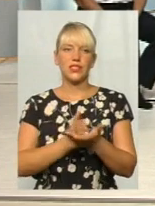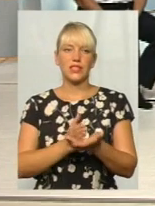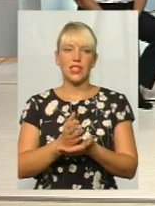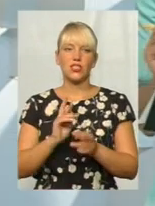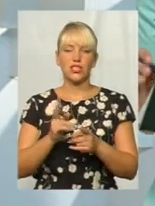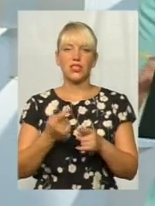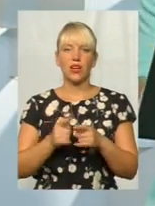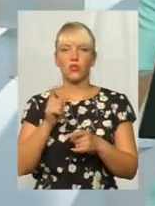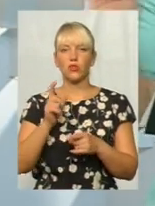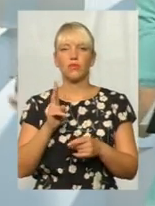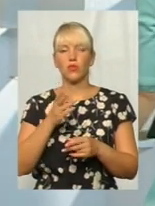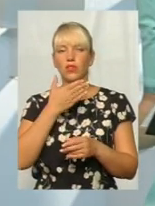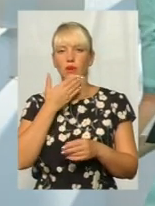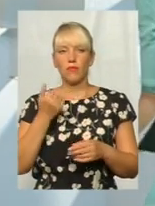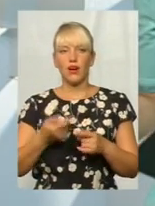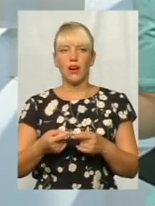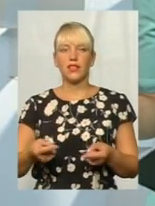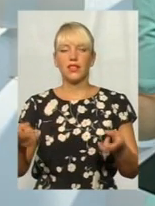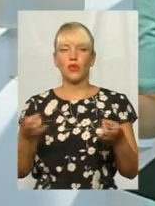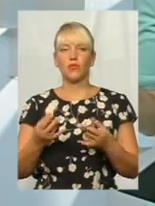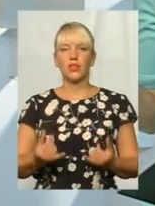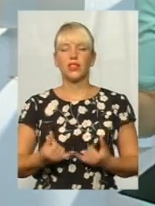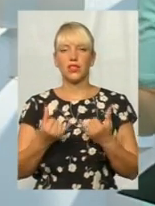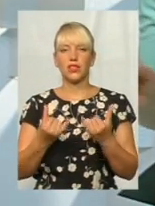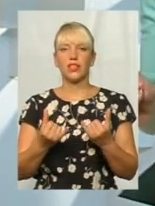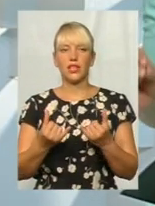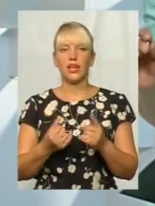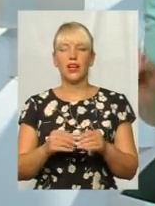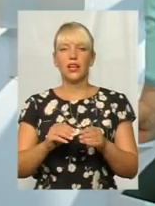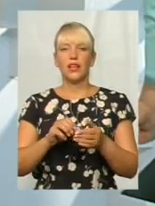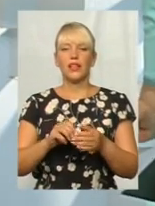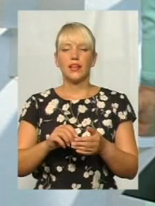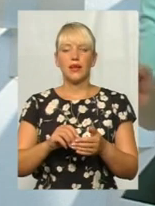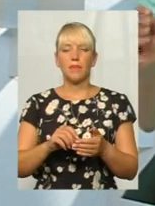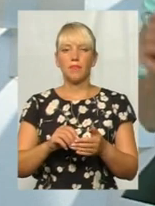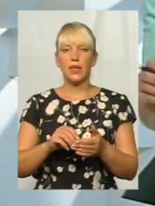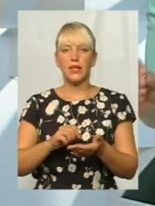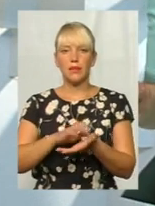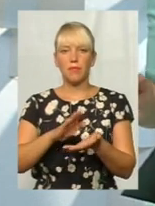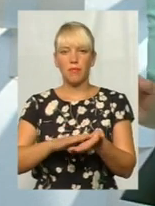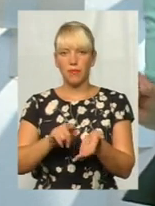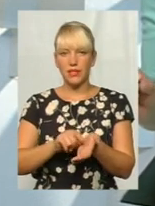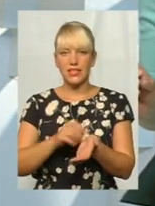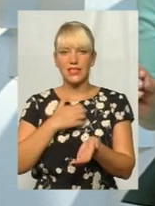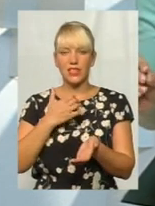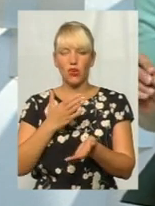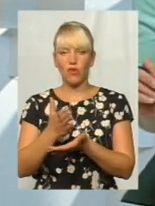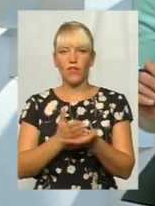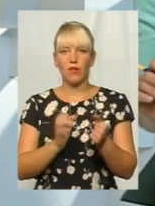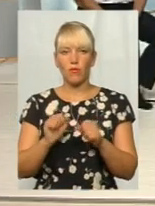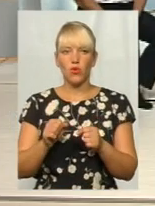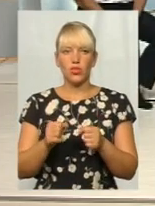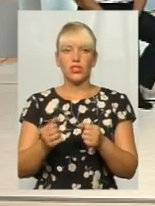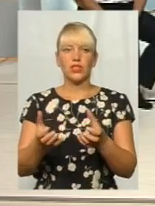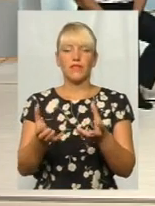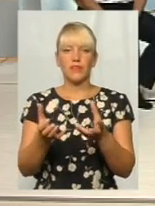Яким чином особа, в якої відсутній необхідний для призначення пенсії страховий стаж, зможе набути право на призначення пенсії